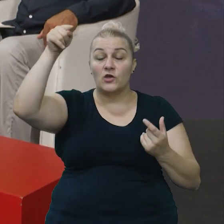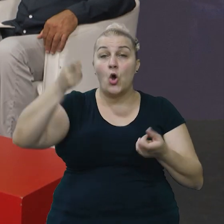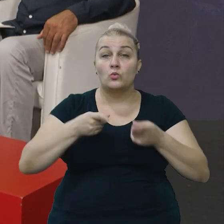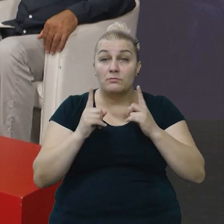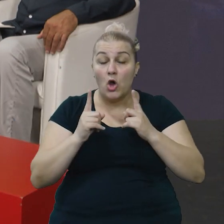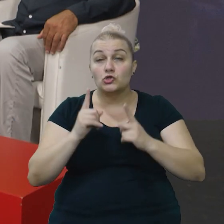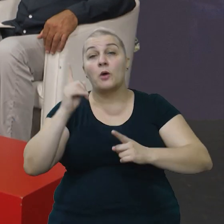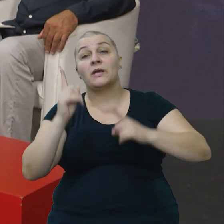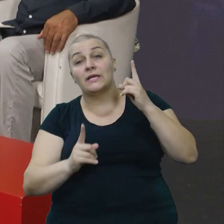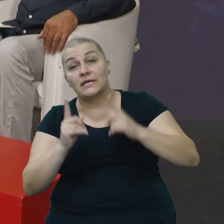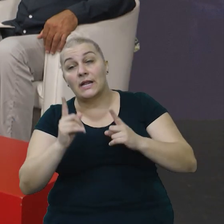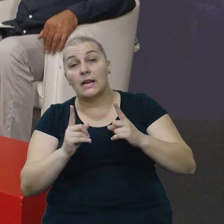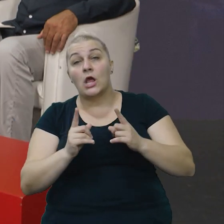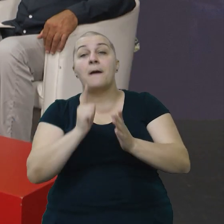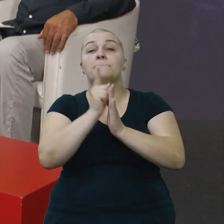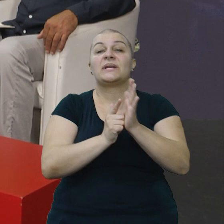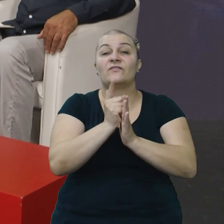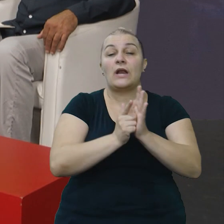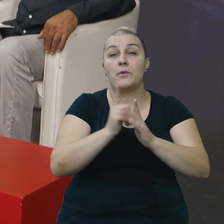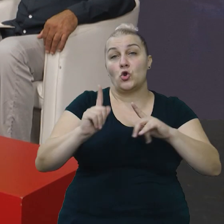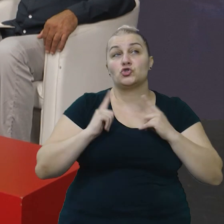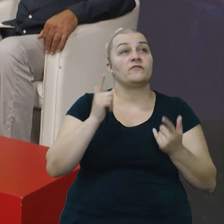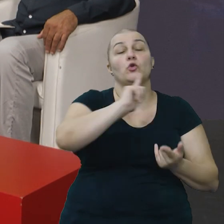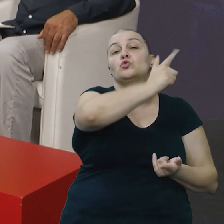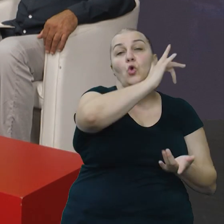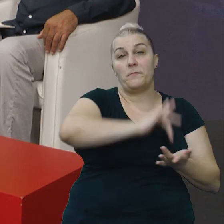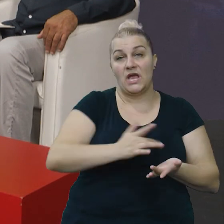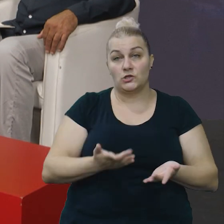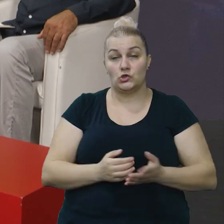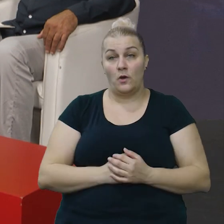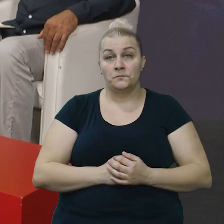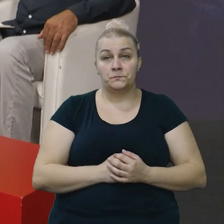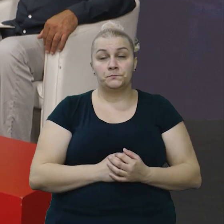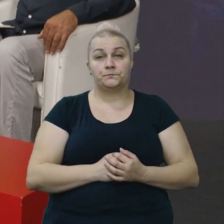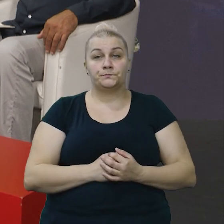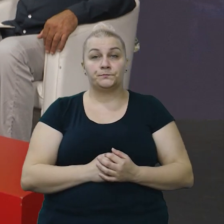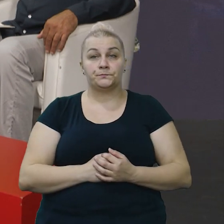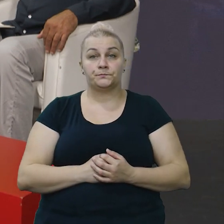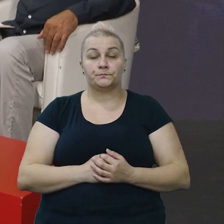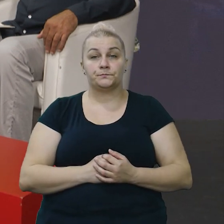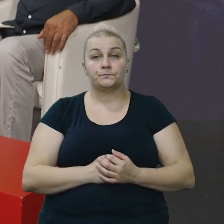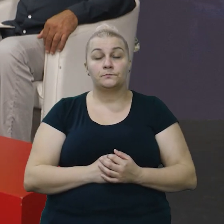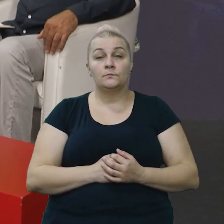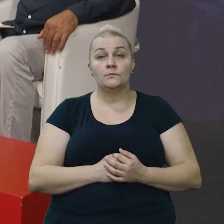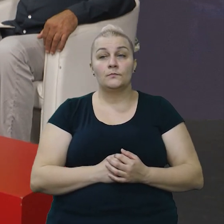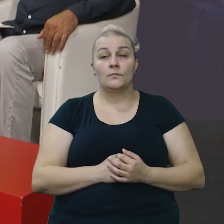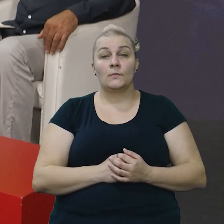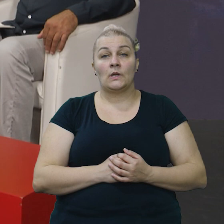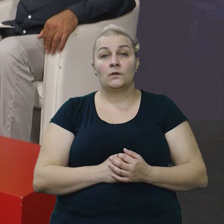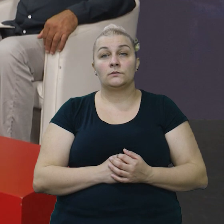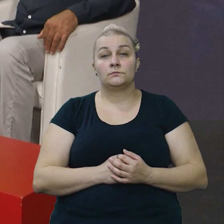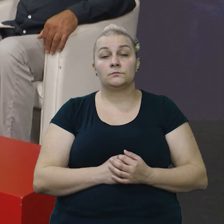ili privremeni stanovnik nekoga drugoga mjesta. Da, jeste li